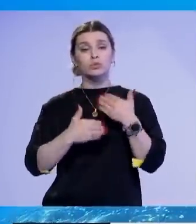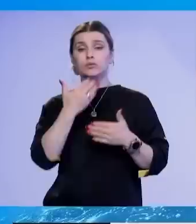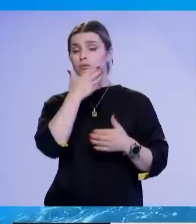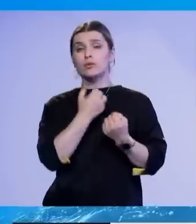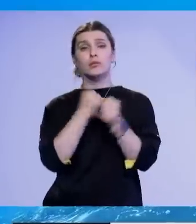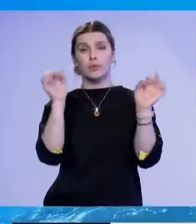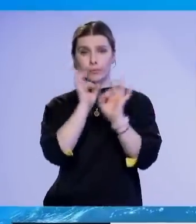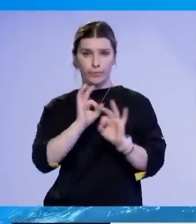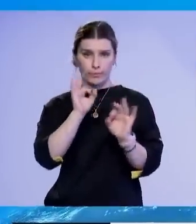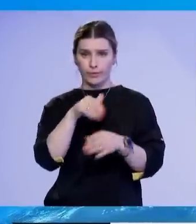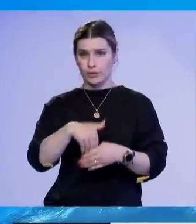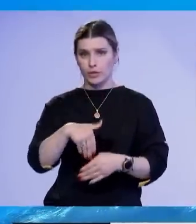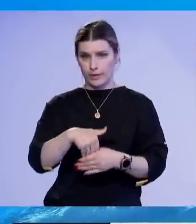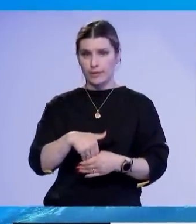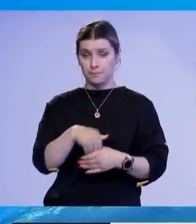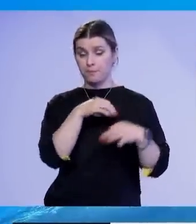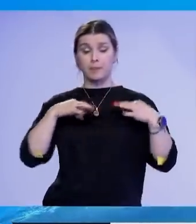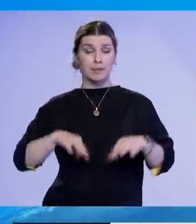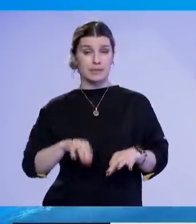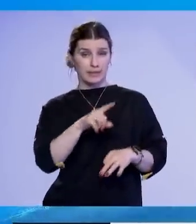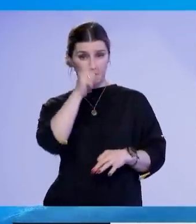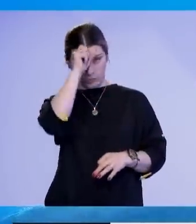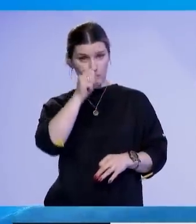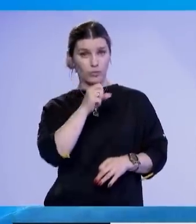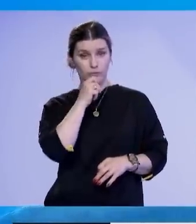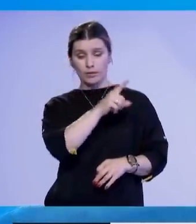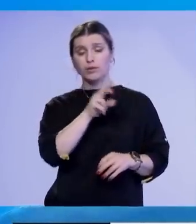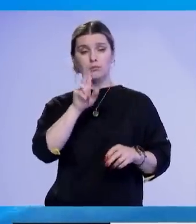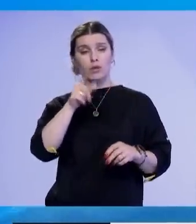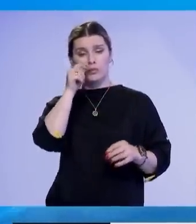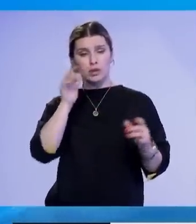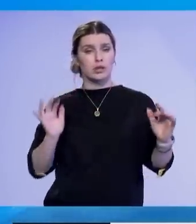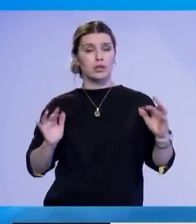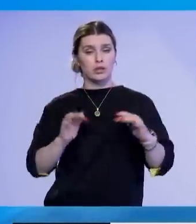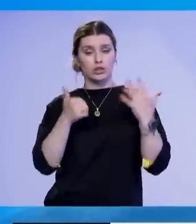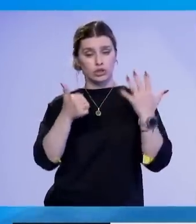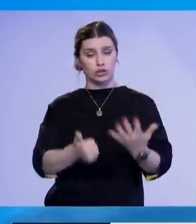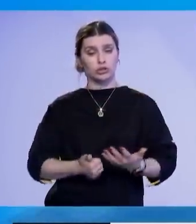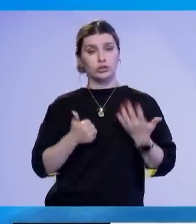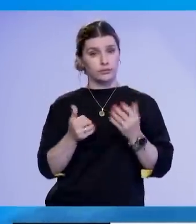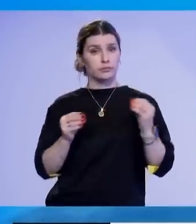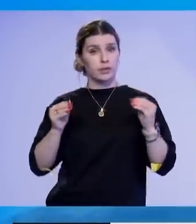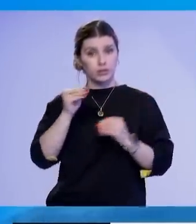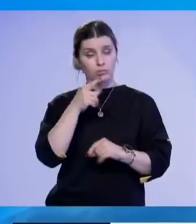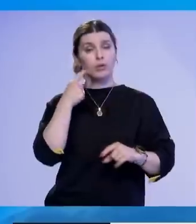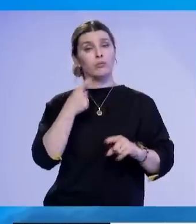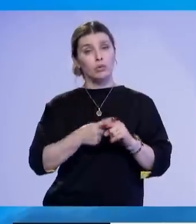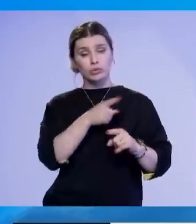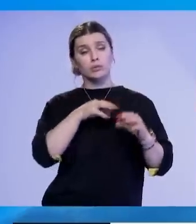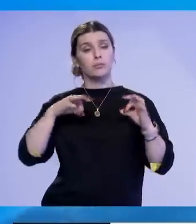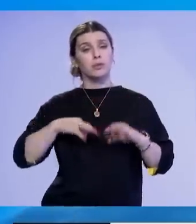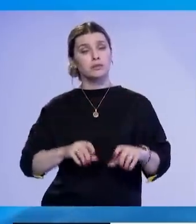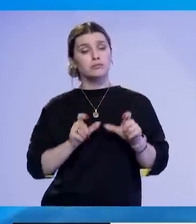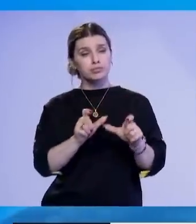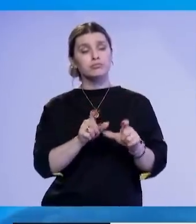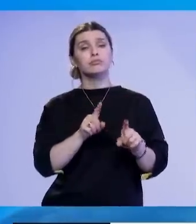demokratike. Presidenti Erdoğan njo vetëm që ka grumbulluar pushtetet gjithë përfshirëse në 6 vitet e fundit por a i ka goditur disidencen dhe